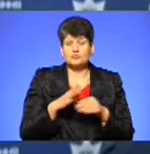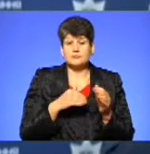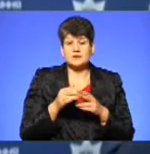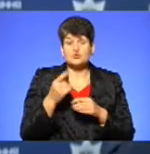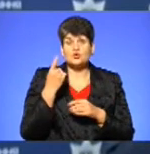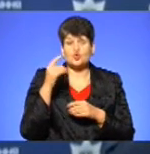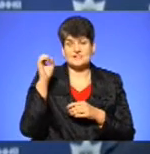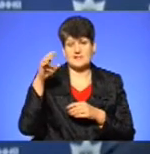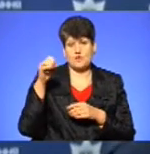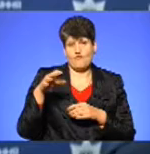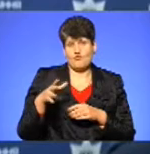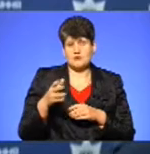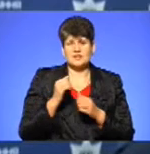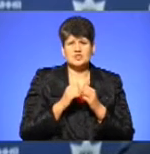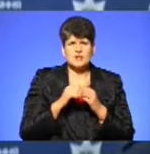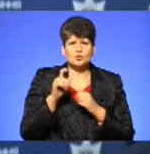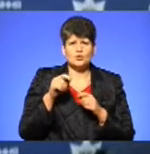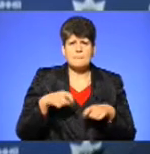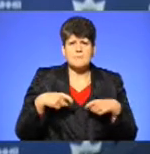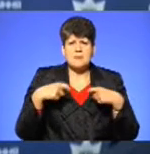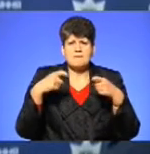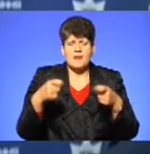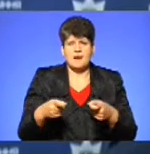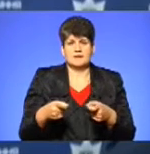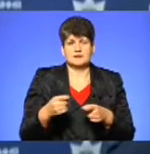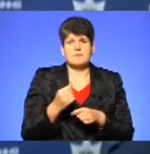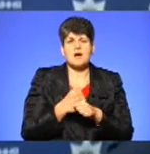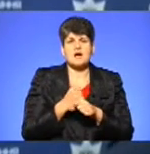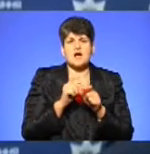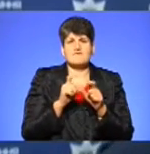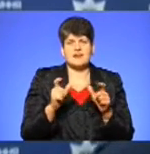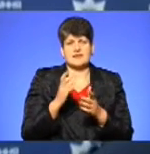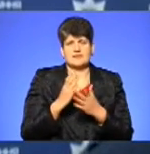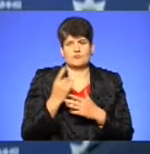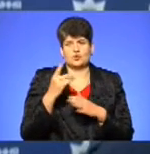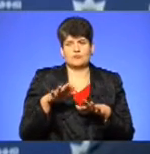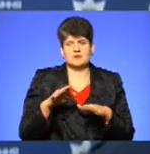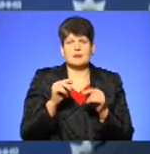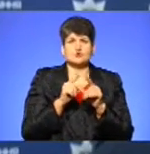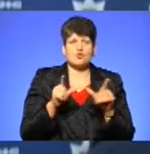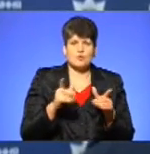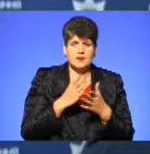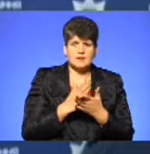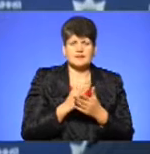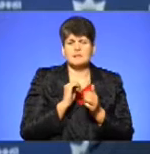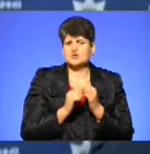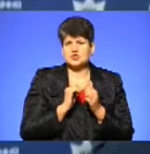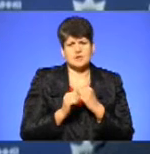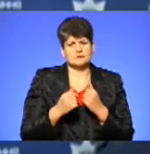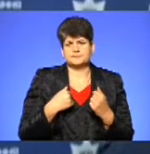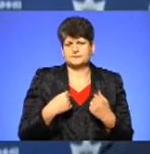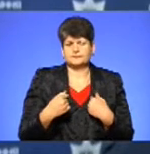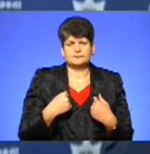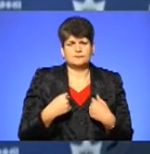світлофора, і досить часто люди перебігали кілька кафеї в одному місті, сконцентрованих, там вже школа, досить часто там потерпали